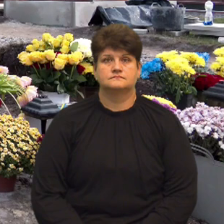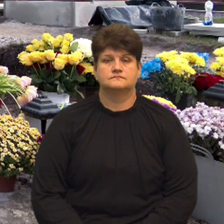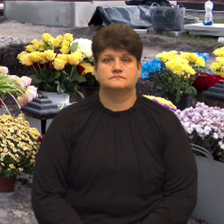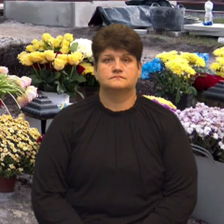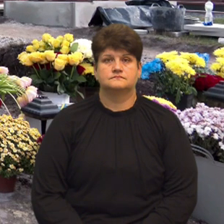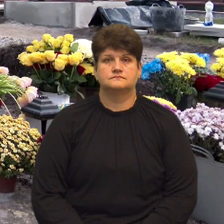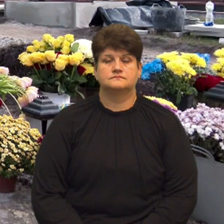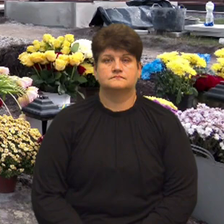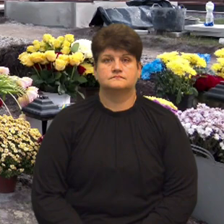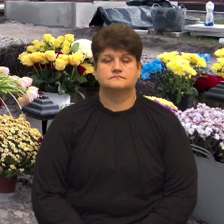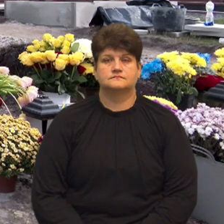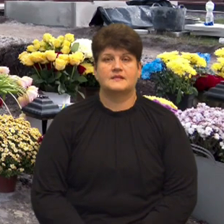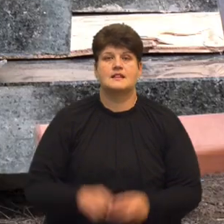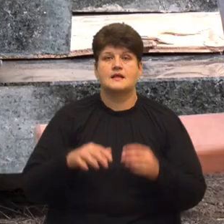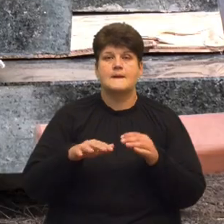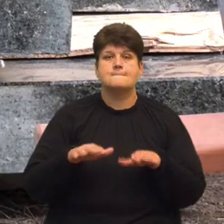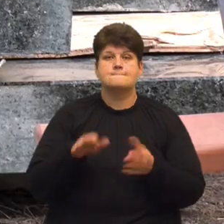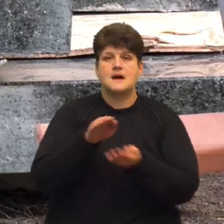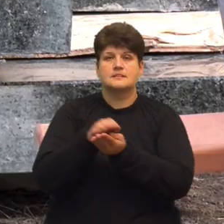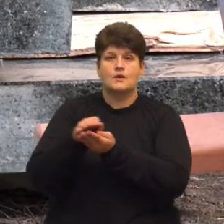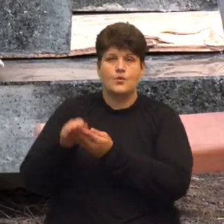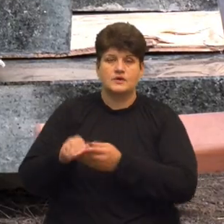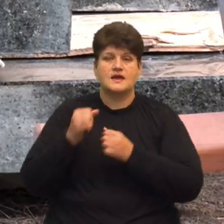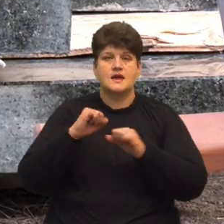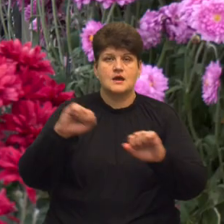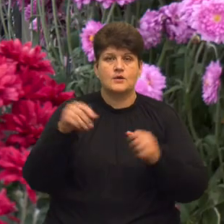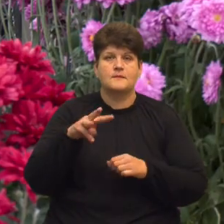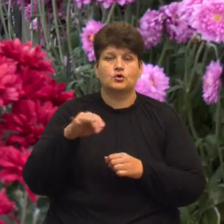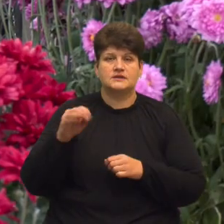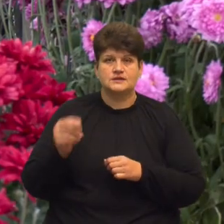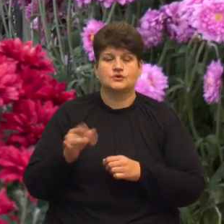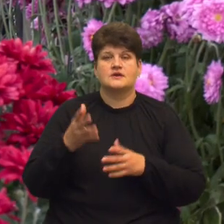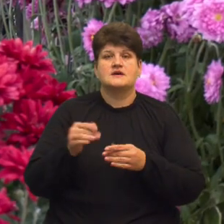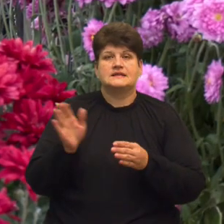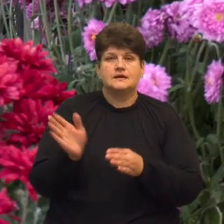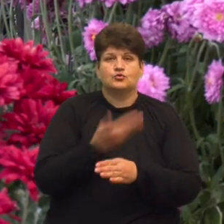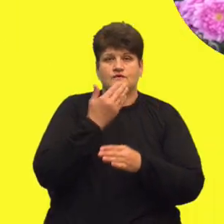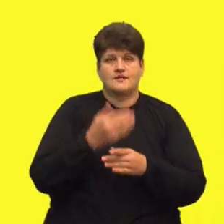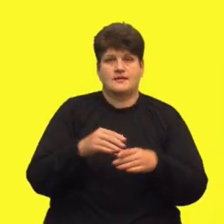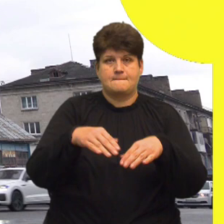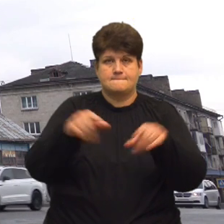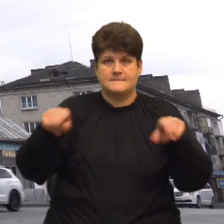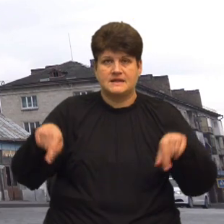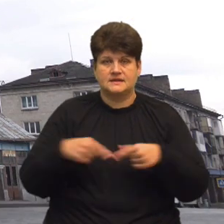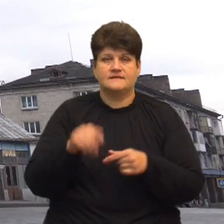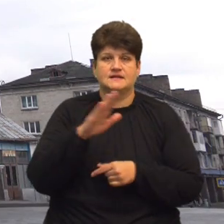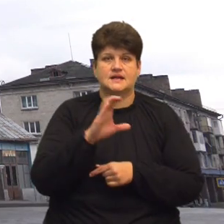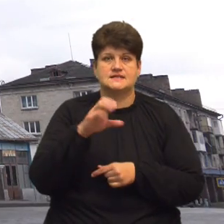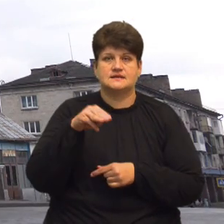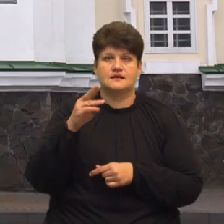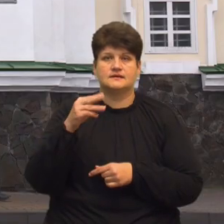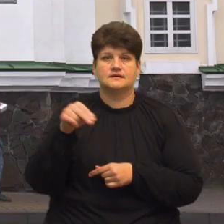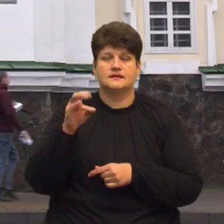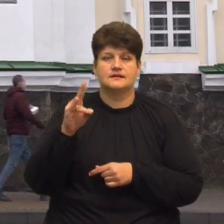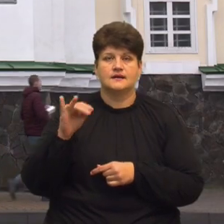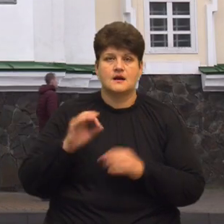На пантеоні героїв Миколенецького кладовища демонтували плити на могилі Віталія Стадника Прокуратура